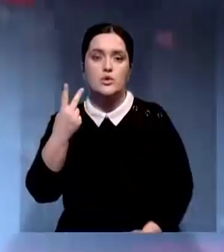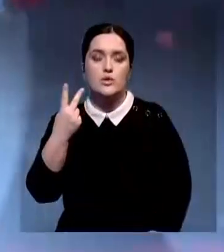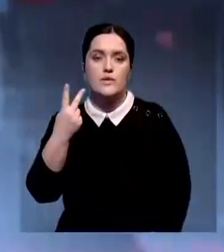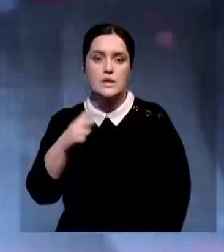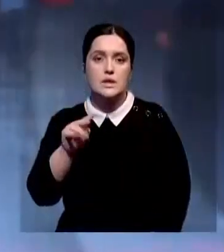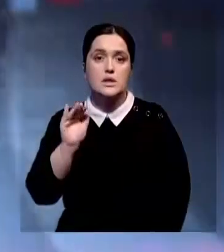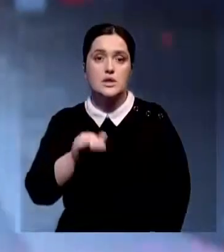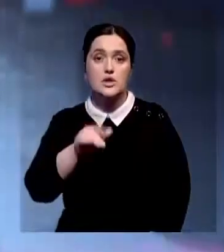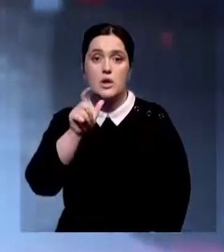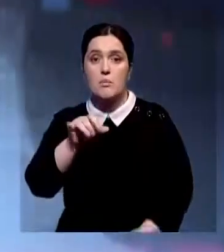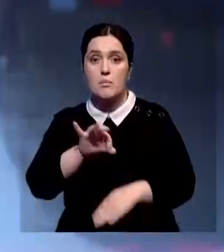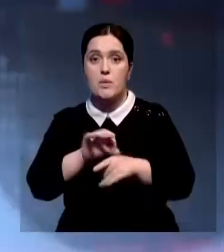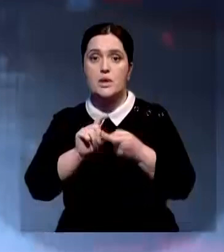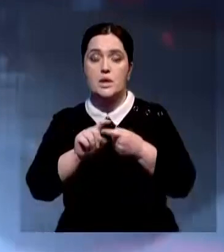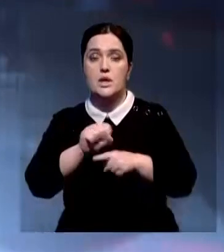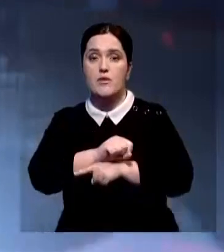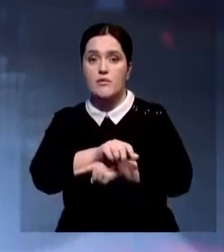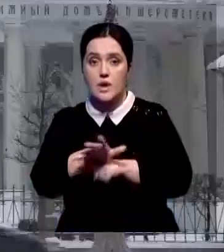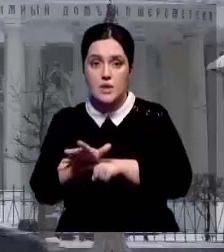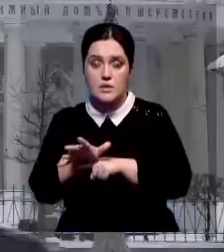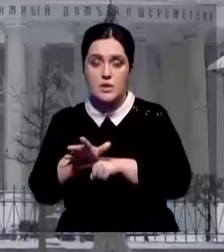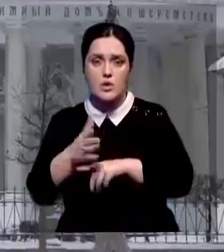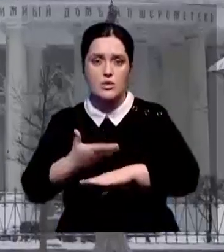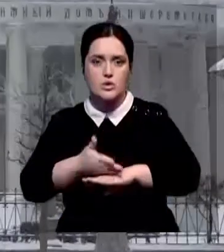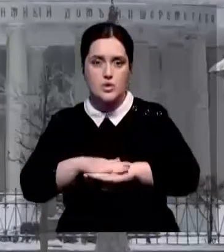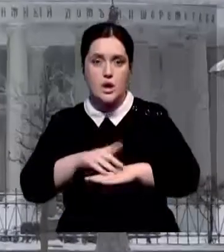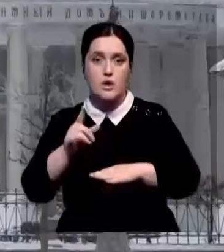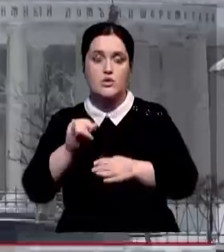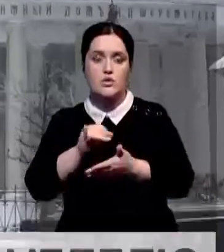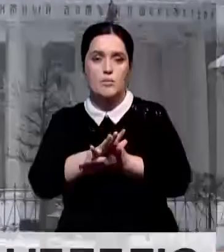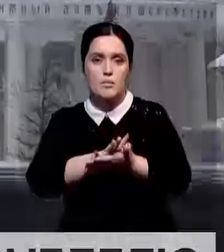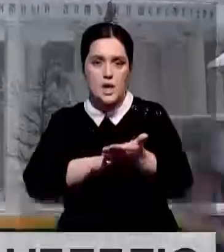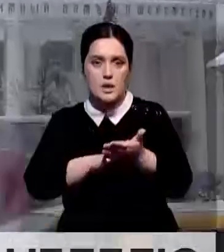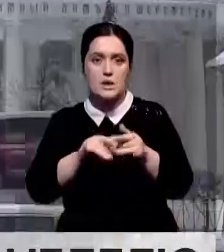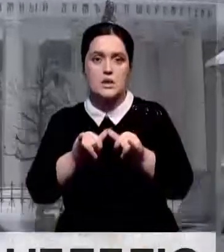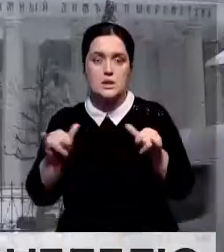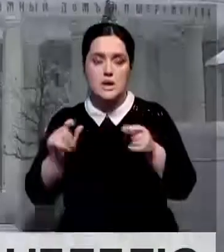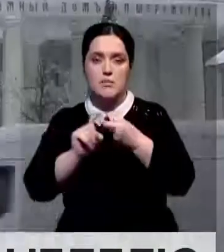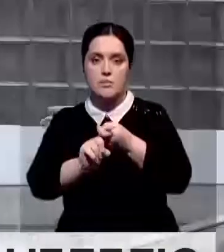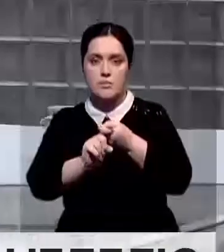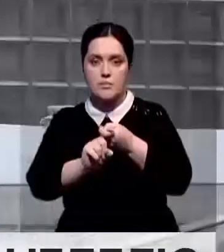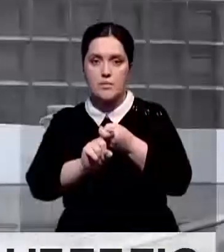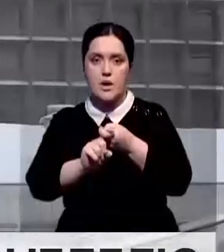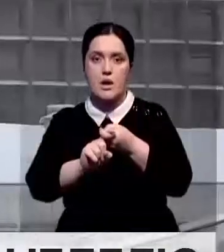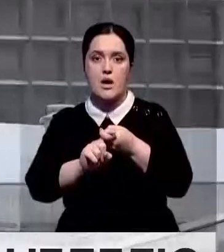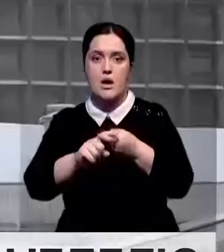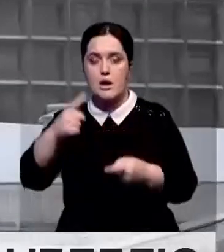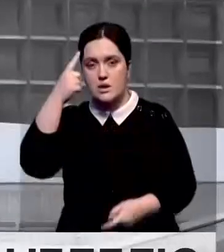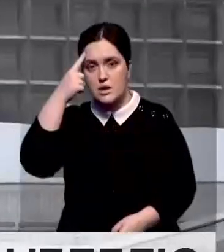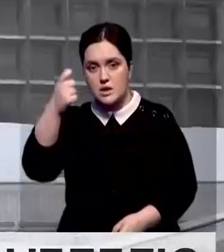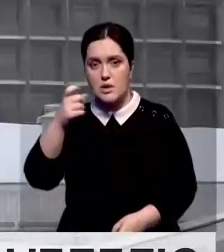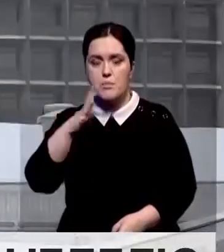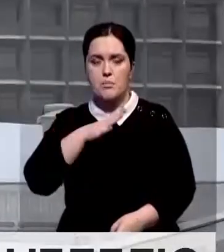более 120 тысяч пациентов болеют коронавирусом в острой фазе. В стране продолжает расти заболеваемость вирусными инфекциями.